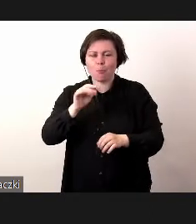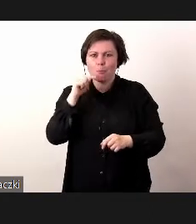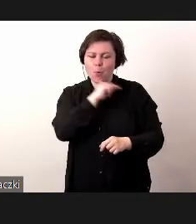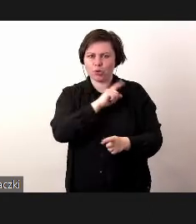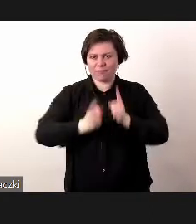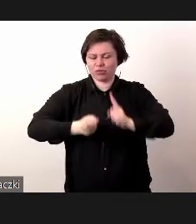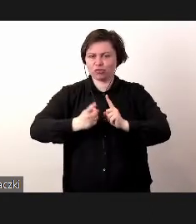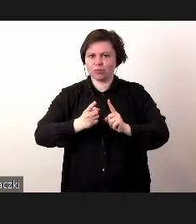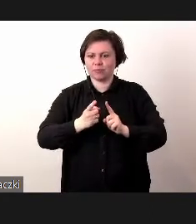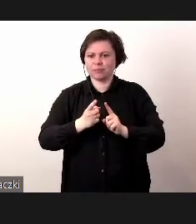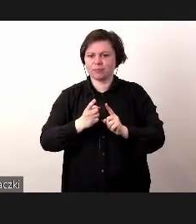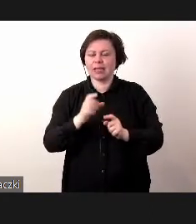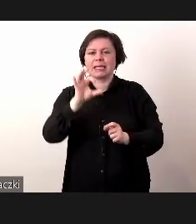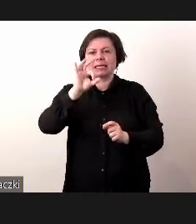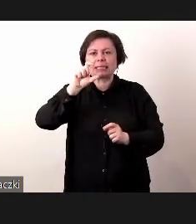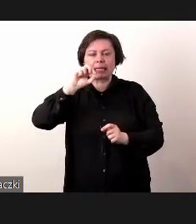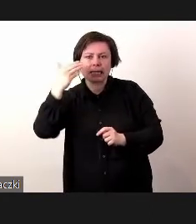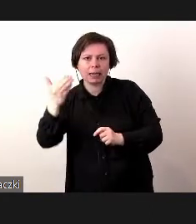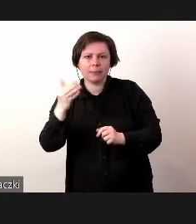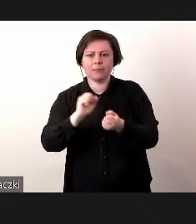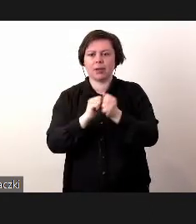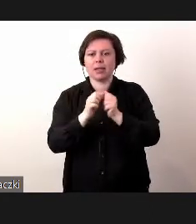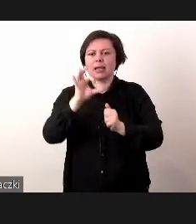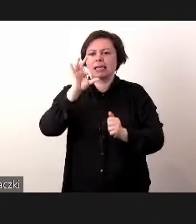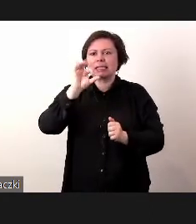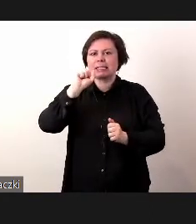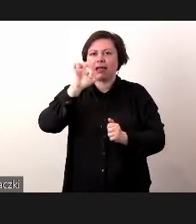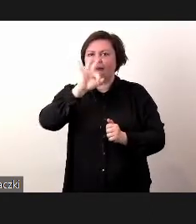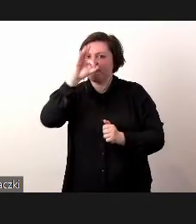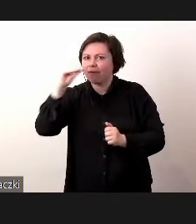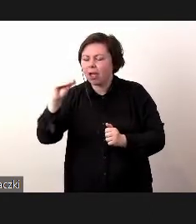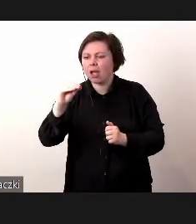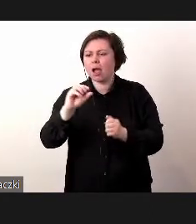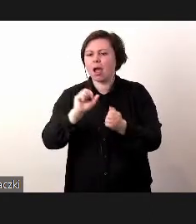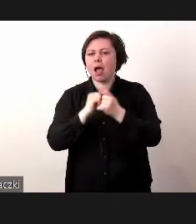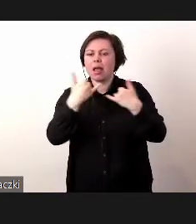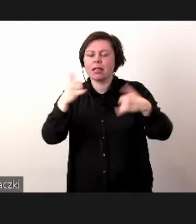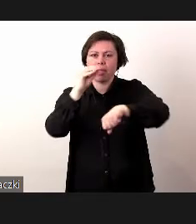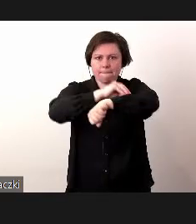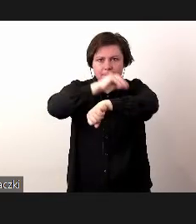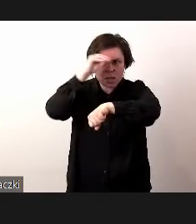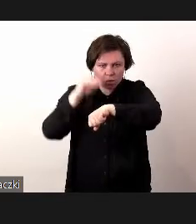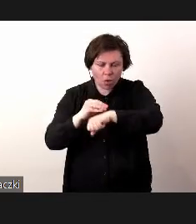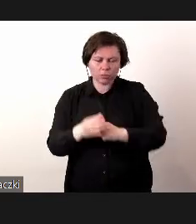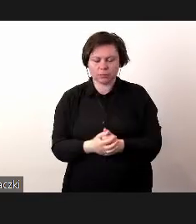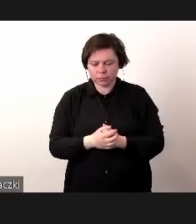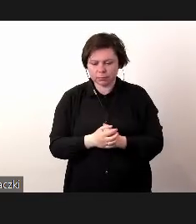użyciu Scrama, czy Sejfa, czy jakiejkolwiek innej metodyki.